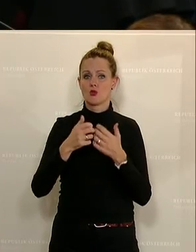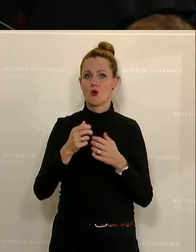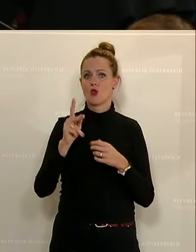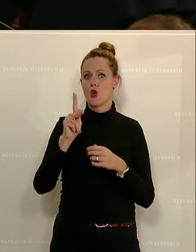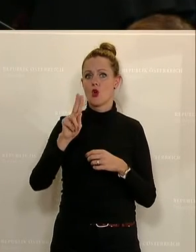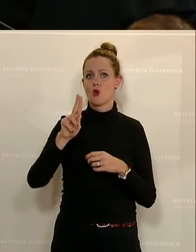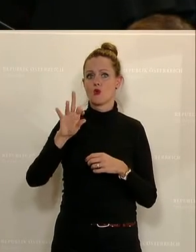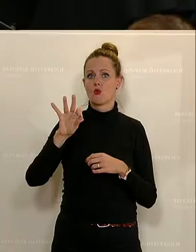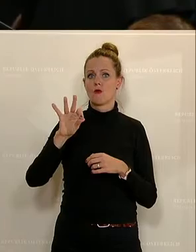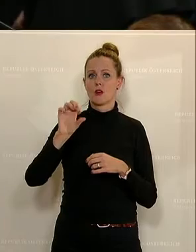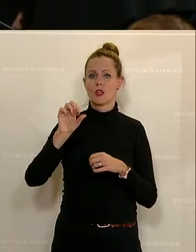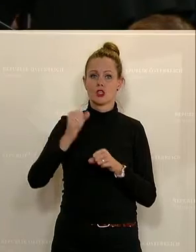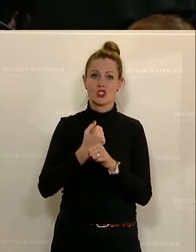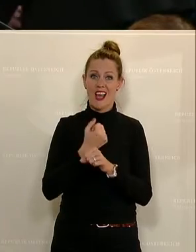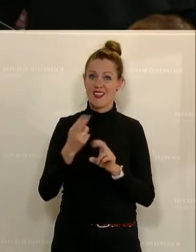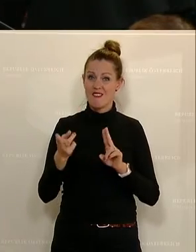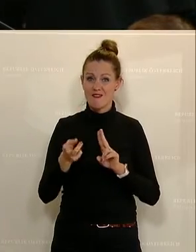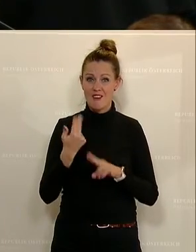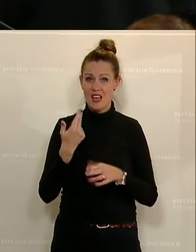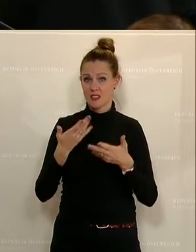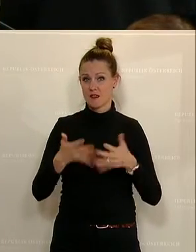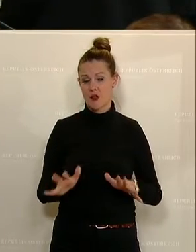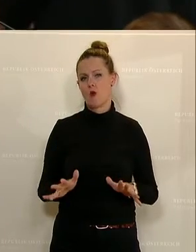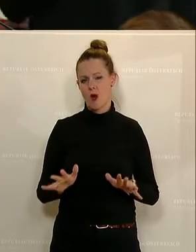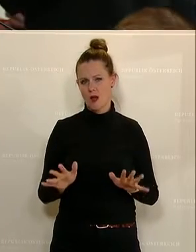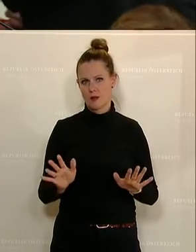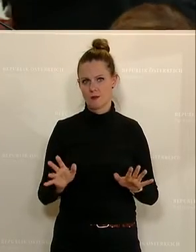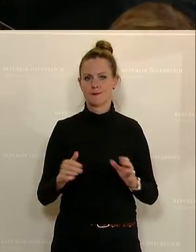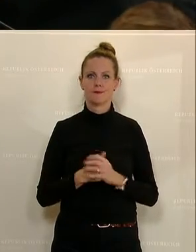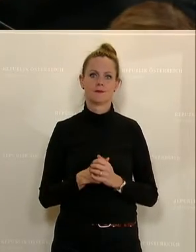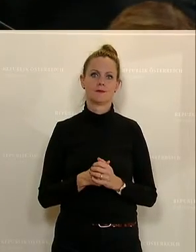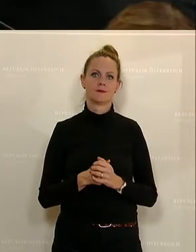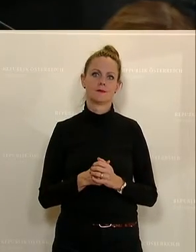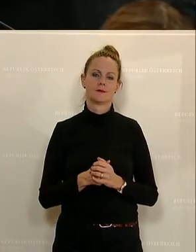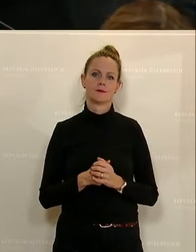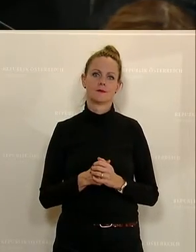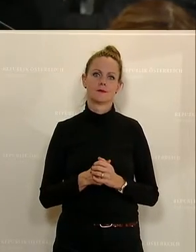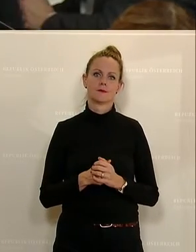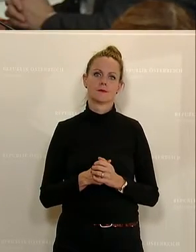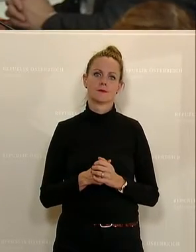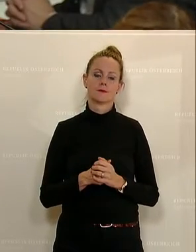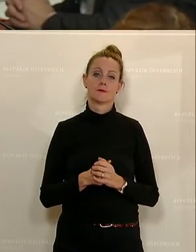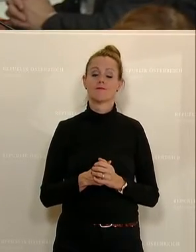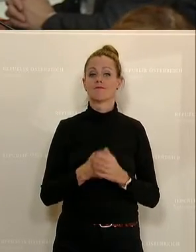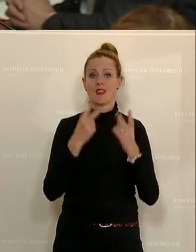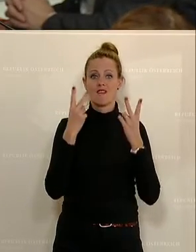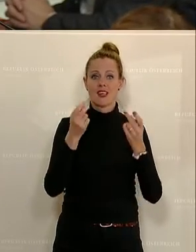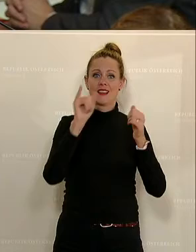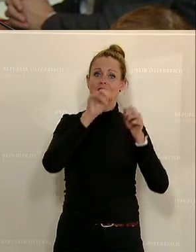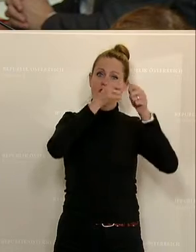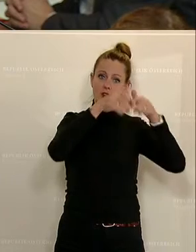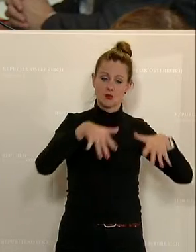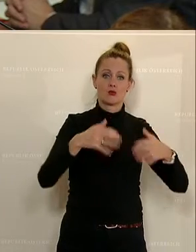Dabei geht es um verschiedene Themen, auf die ich ganz kurz eingehen will. Einerseits geht es dabei um die Infrastruktur, die wir